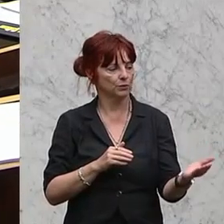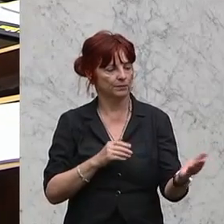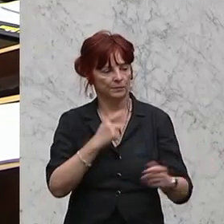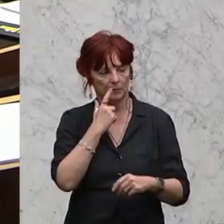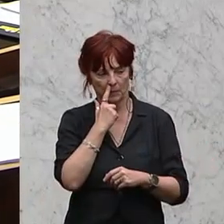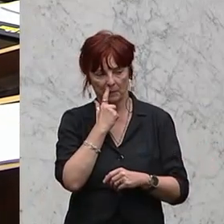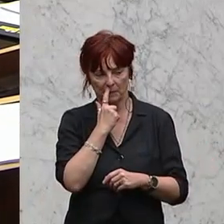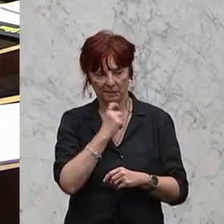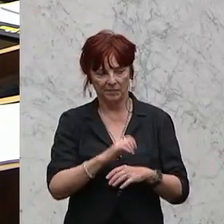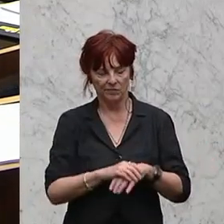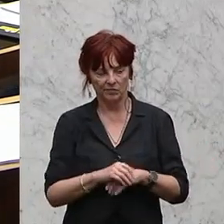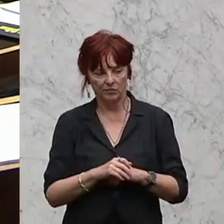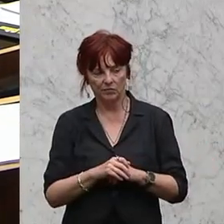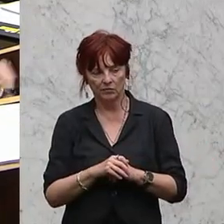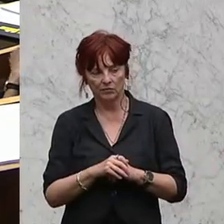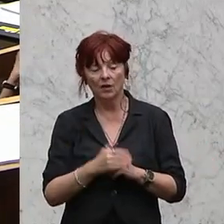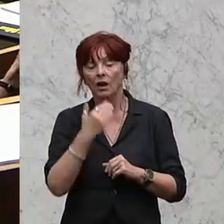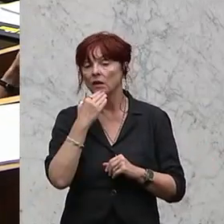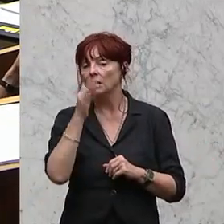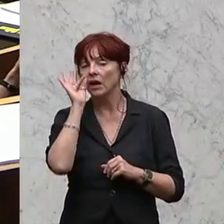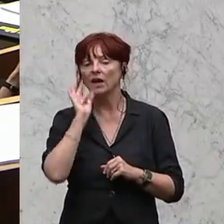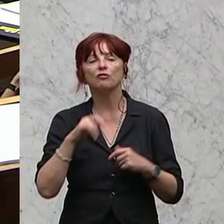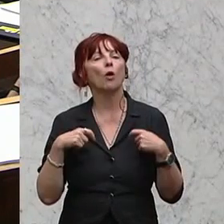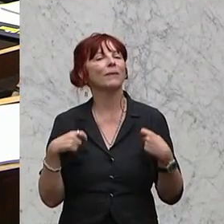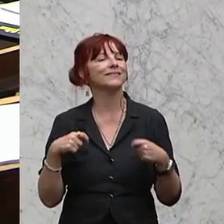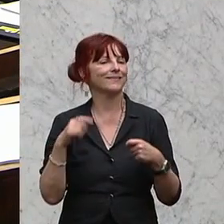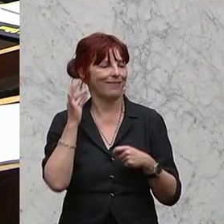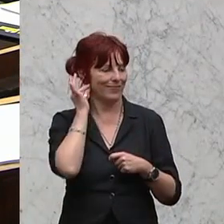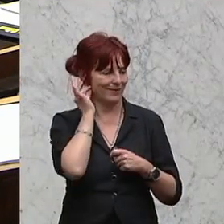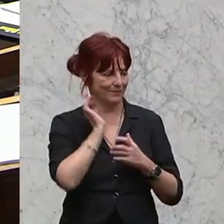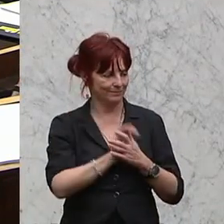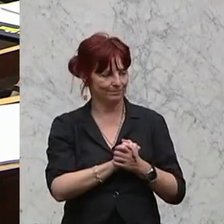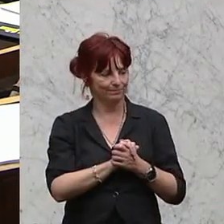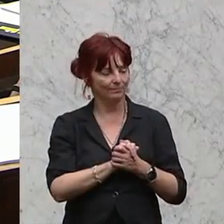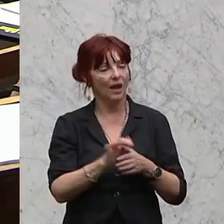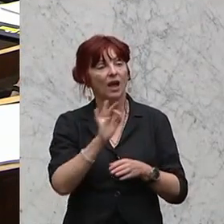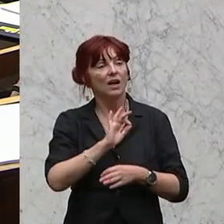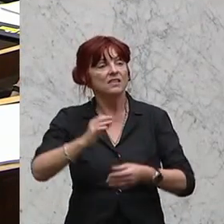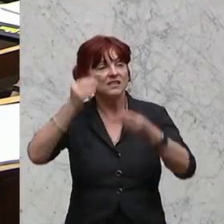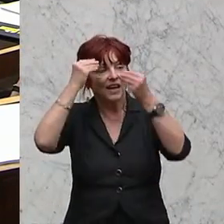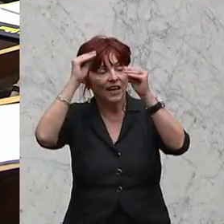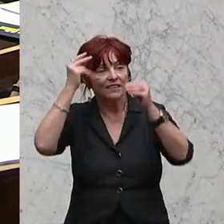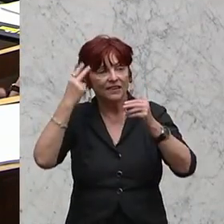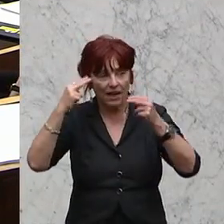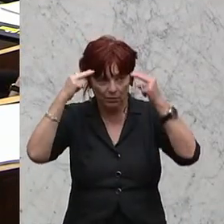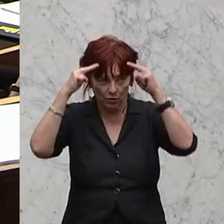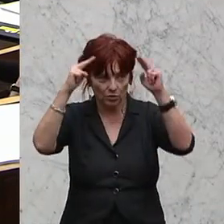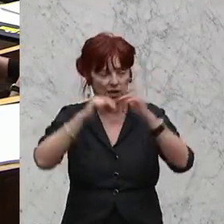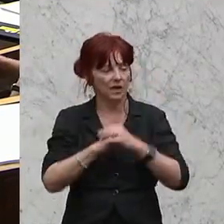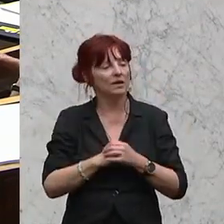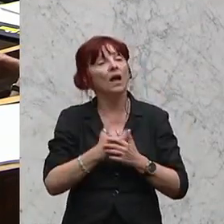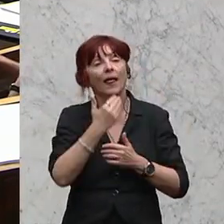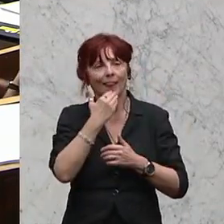Als Nächste am Wort Elisabeth Großmann, Bildungssprecherin bei der SPÖ. Meine sehr geehrten Damen und Herren, lieber